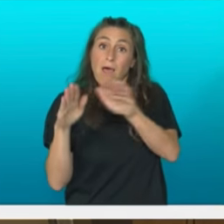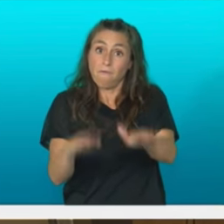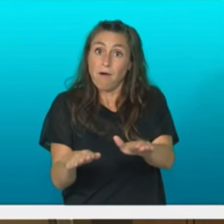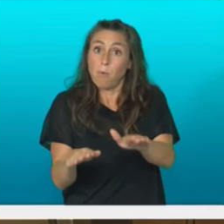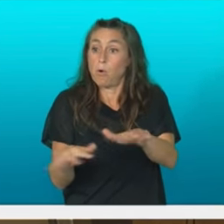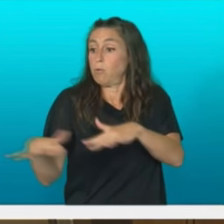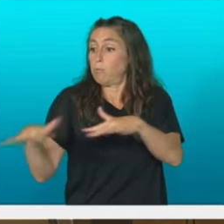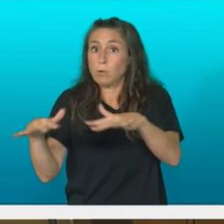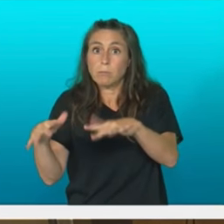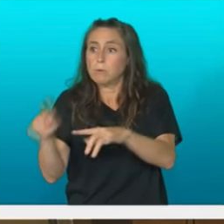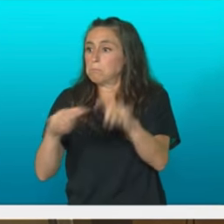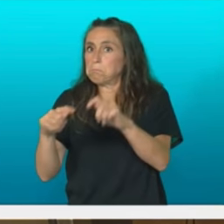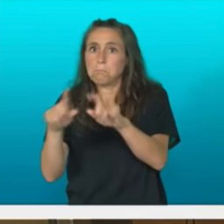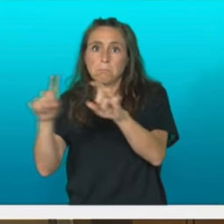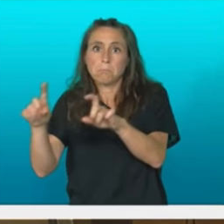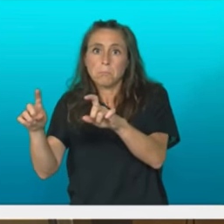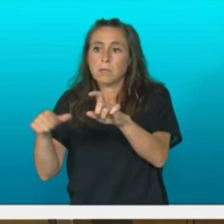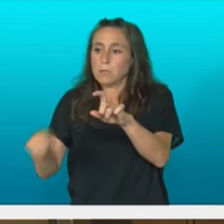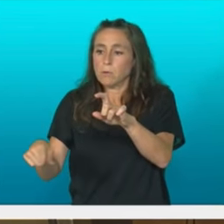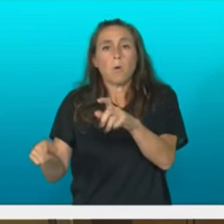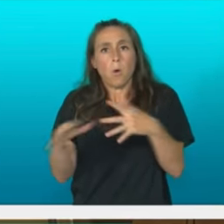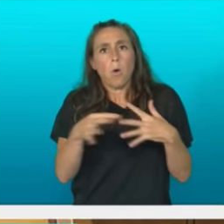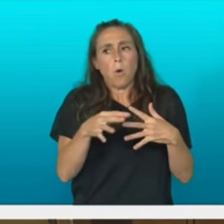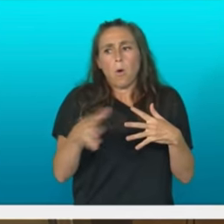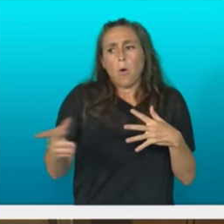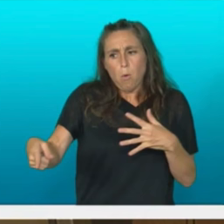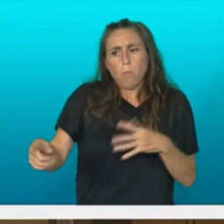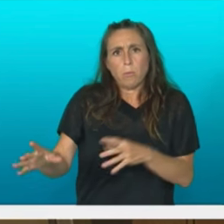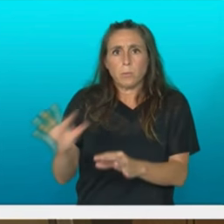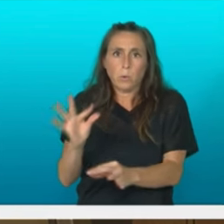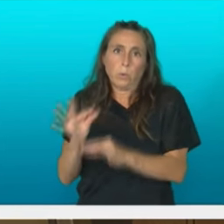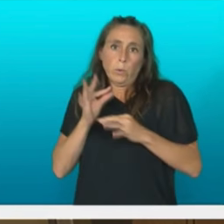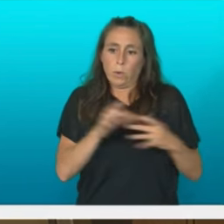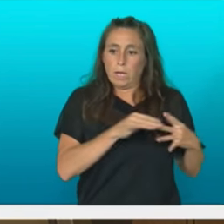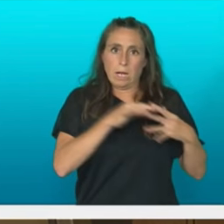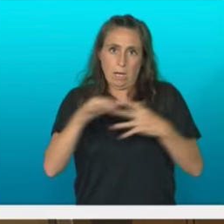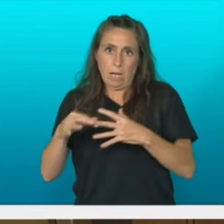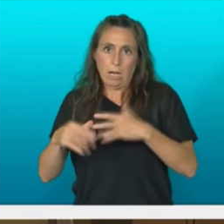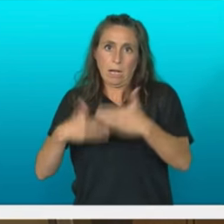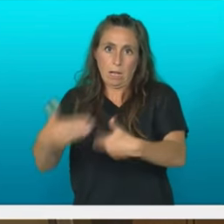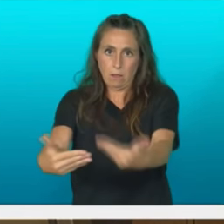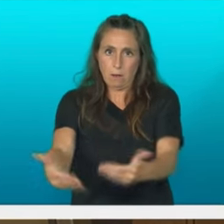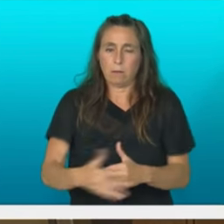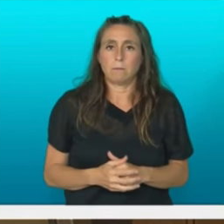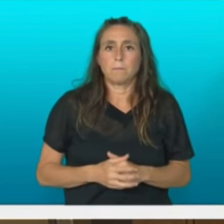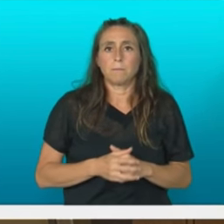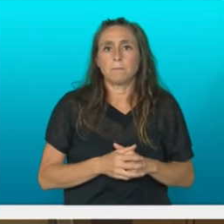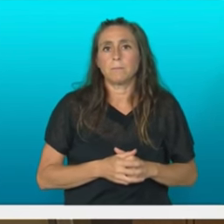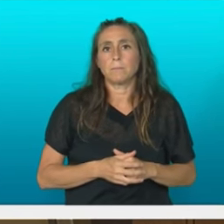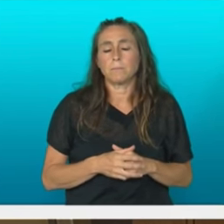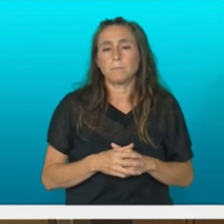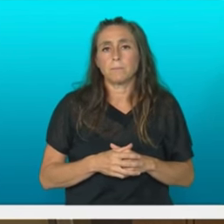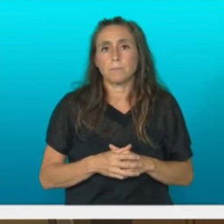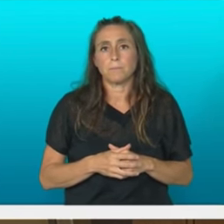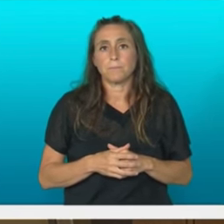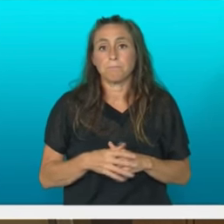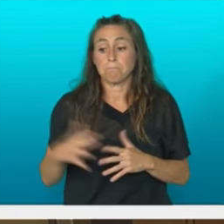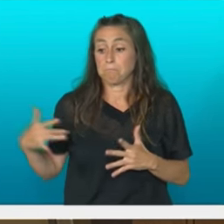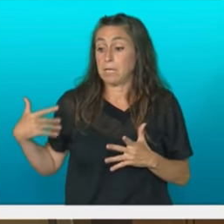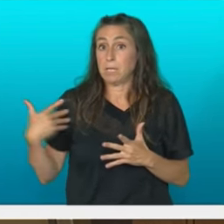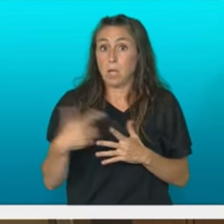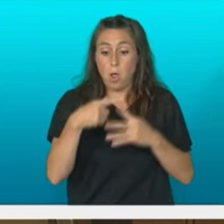bidean ekimena eta lidergoa hartzea ere tokatzen zaigu horrein artea ipaturikoa jorratzeko